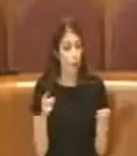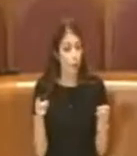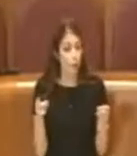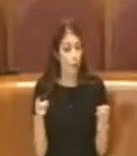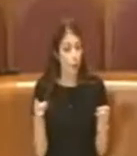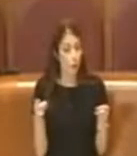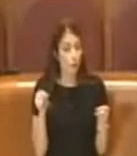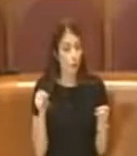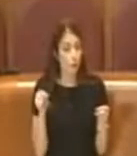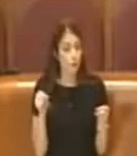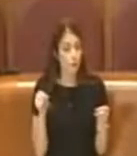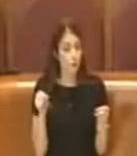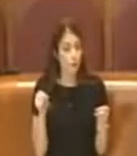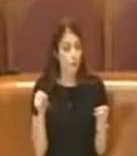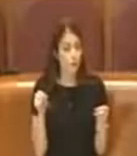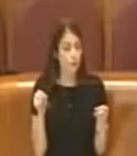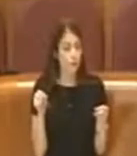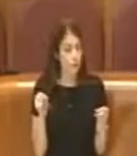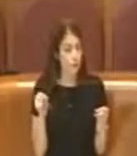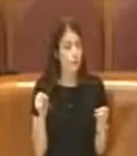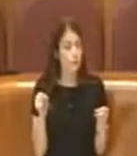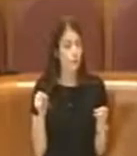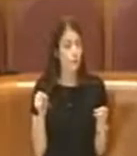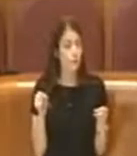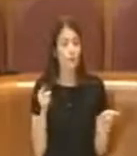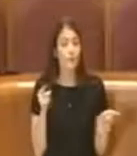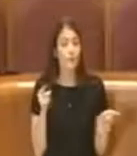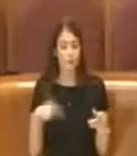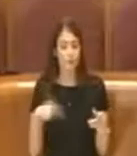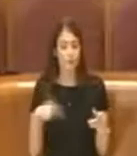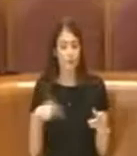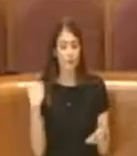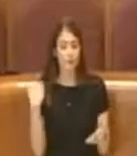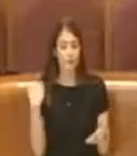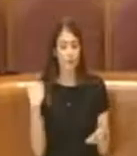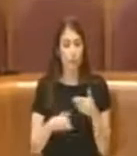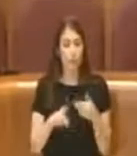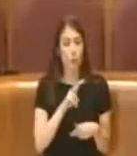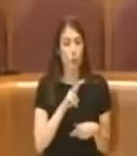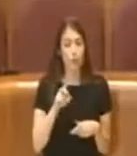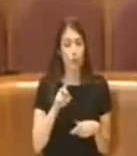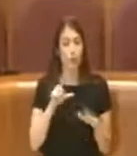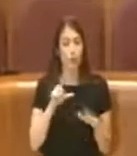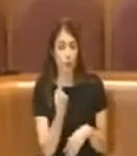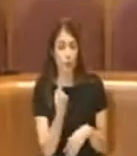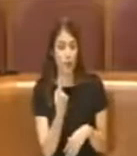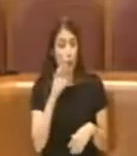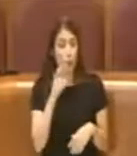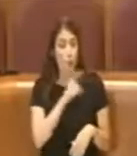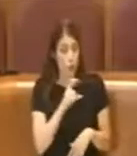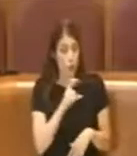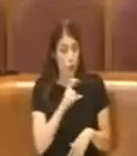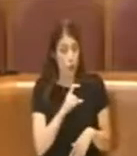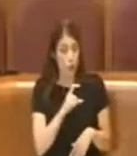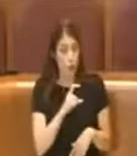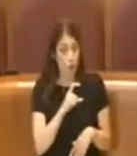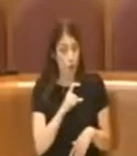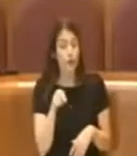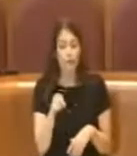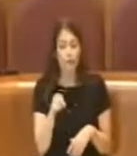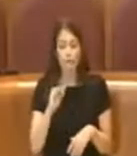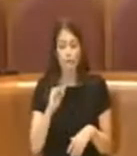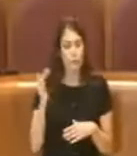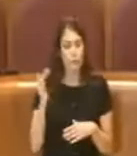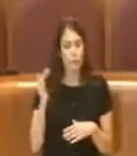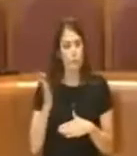suo svolgimento di 271 giorni ha coinvolto tutti gli strati